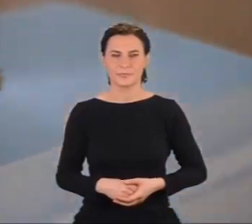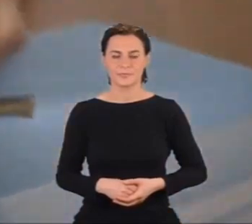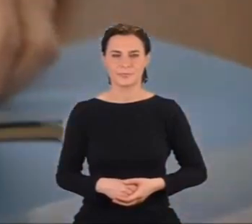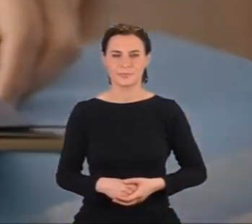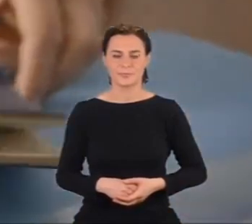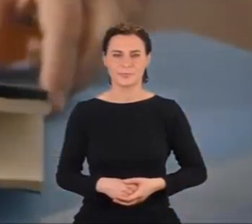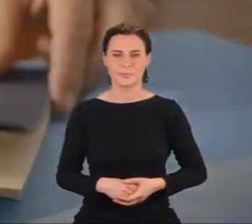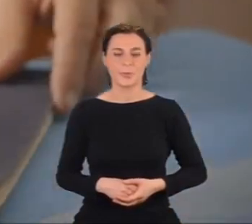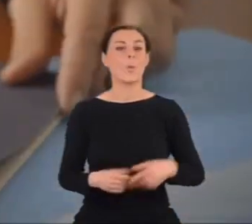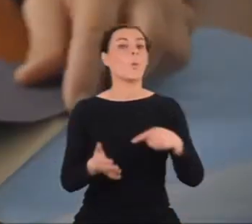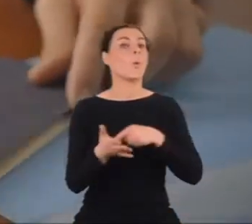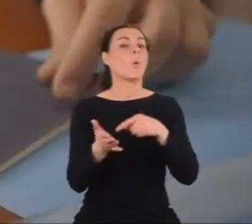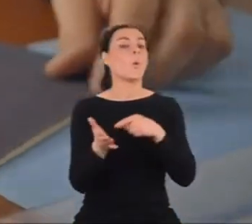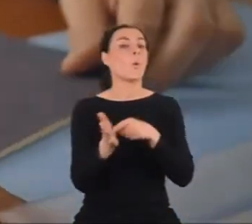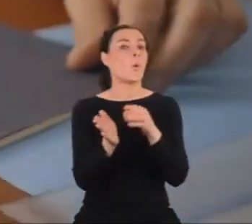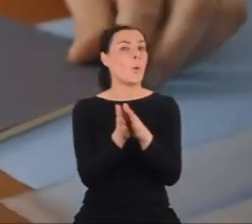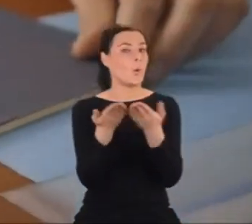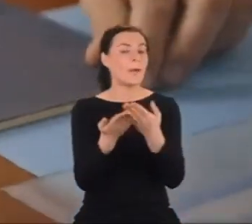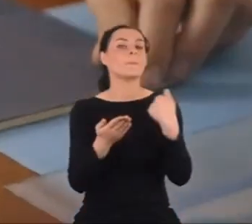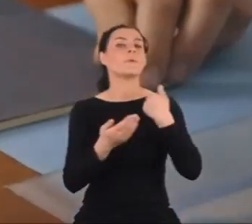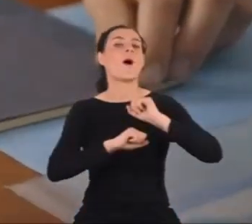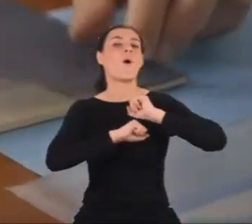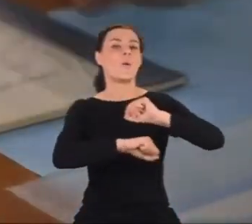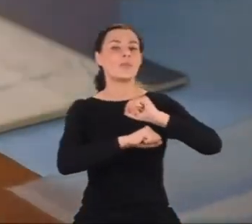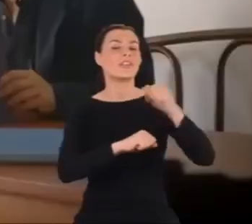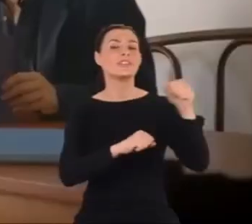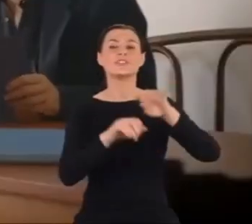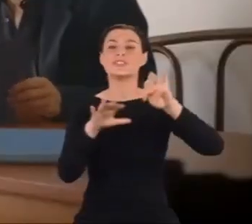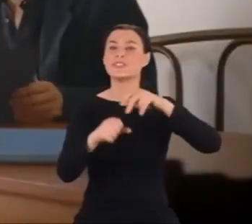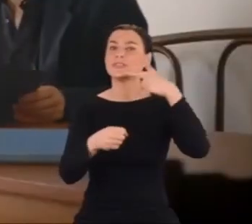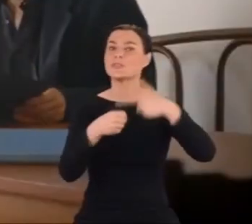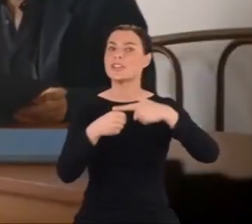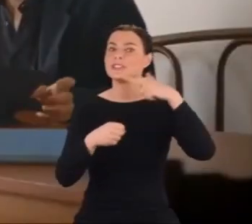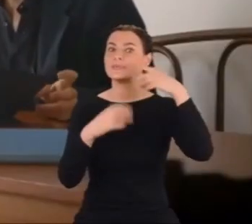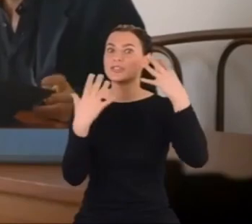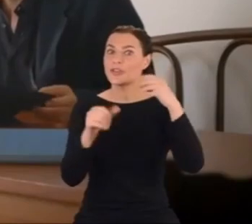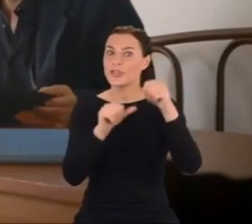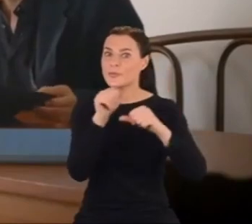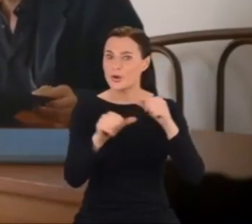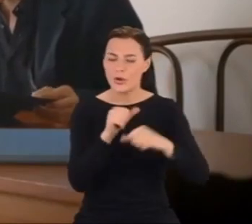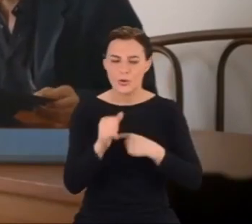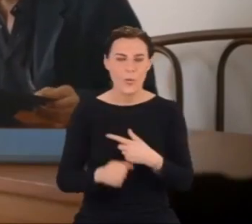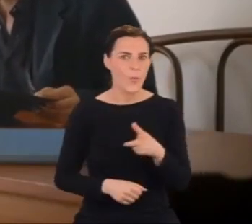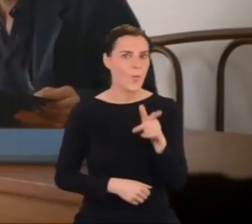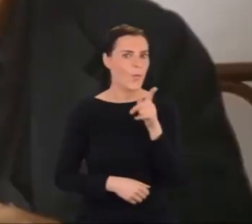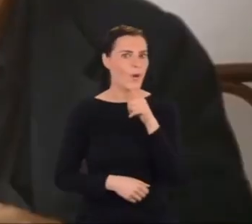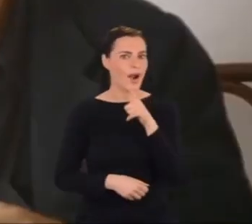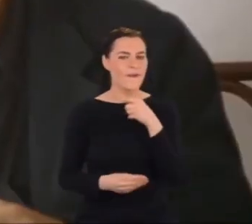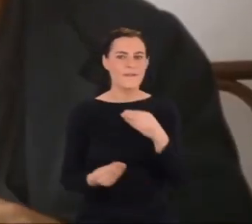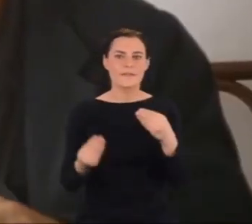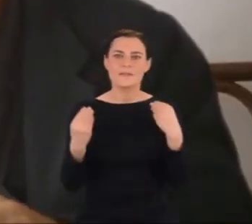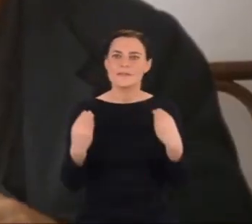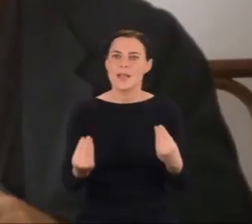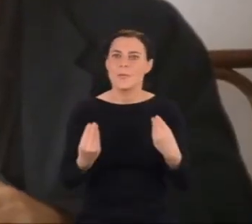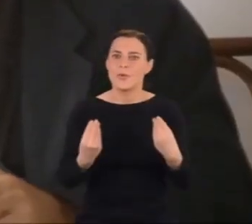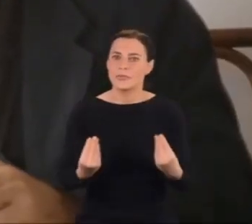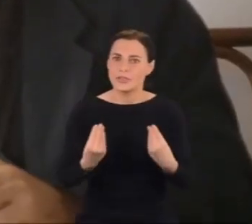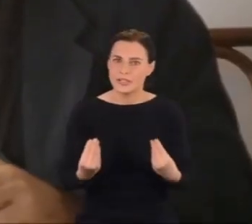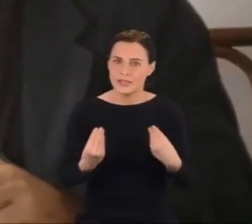To jego praca, którą obronił w 1929 roku. Niesamowite. O